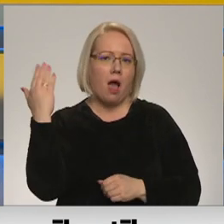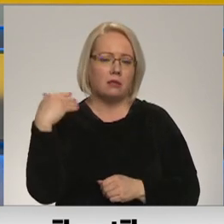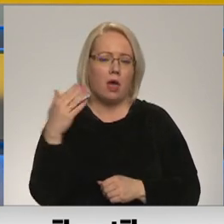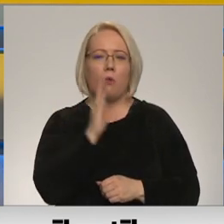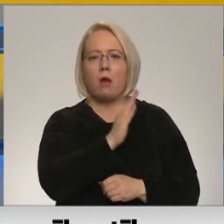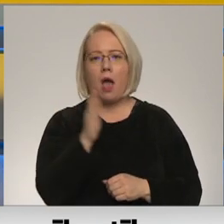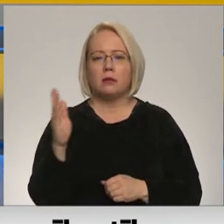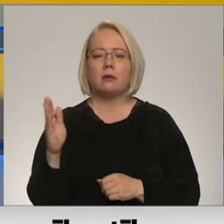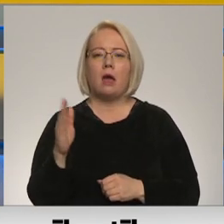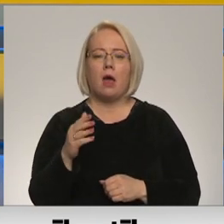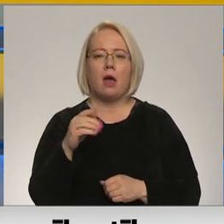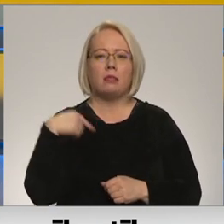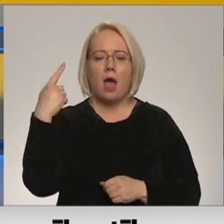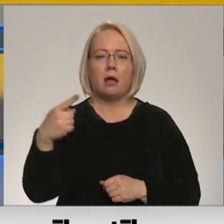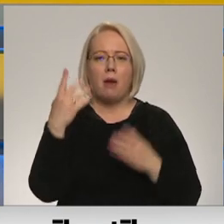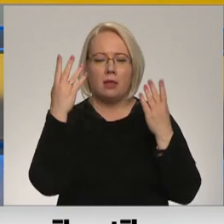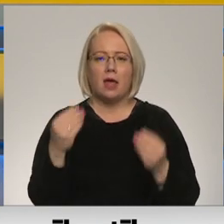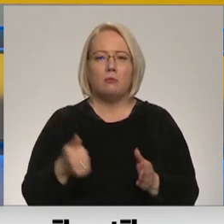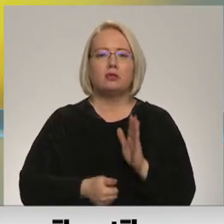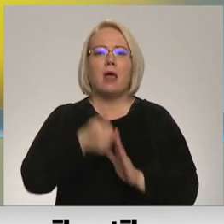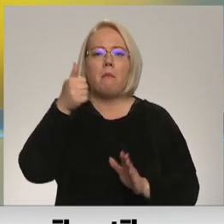nākamā diena būs labāk par iepriekšējām. Paldies. Paldies.